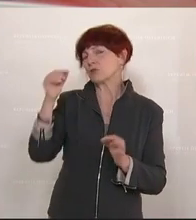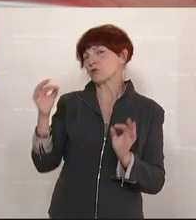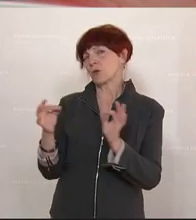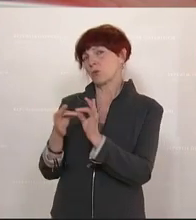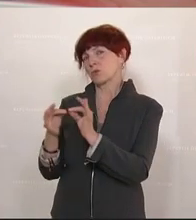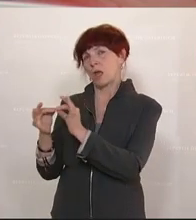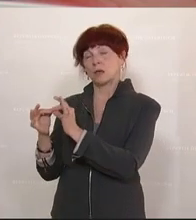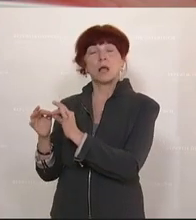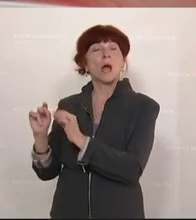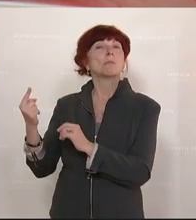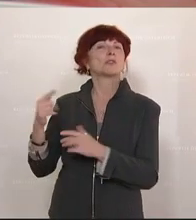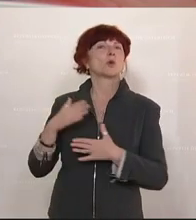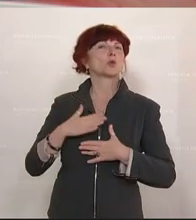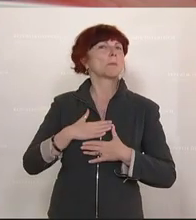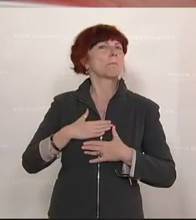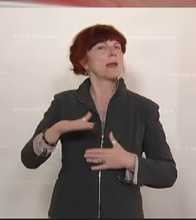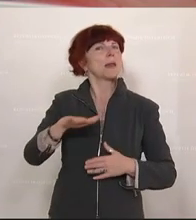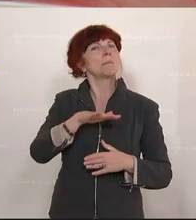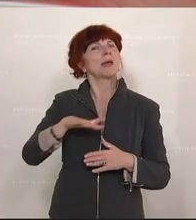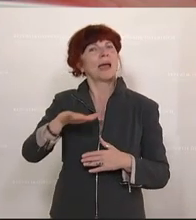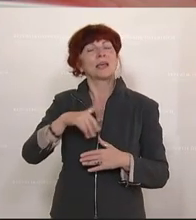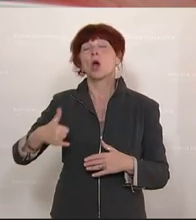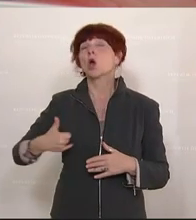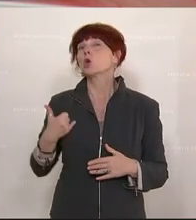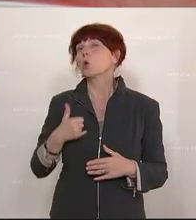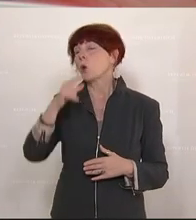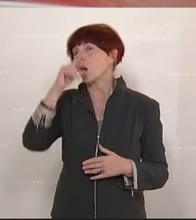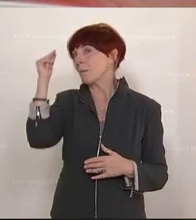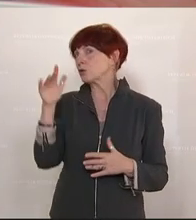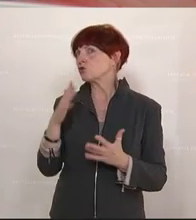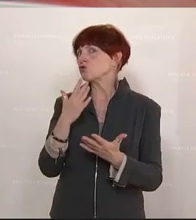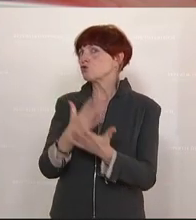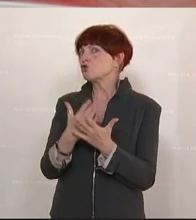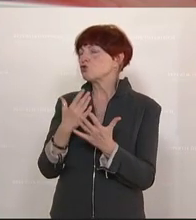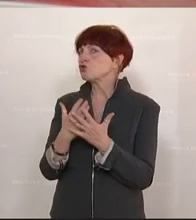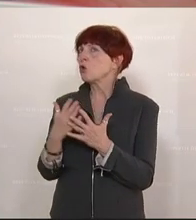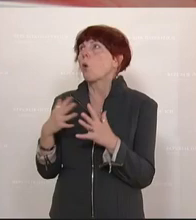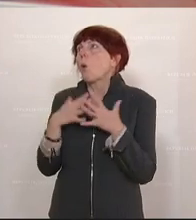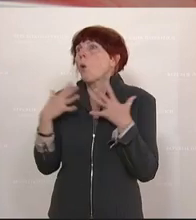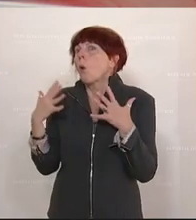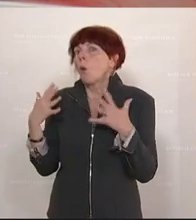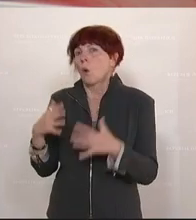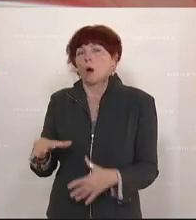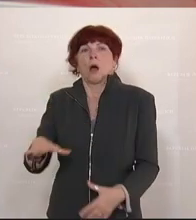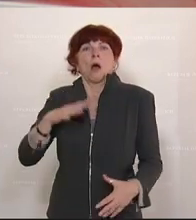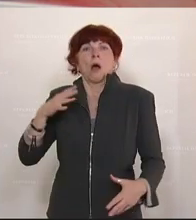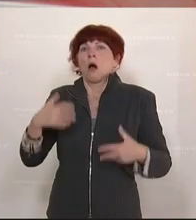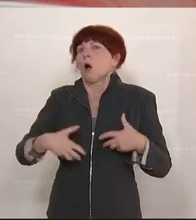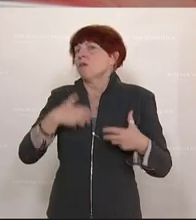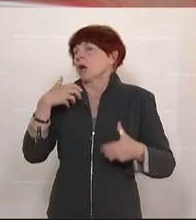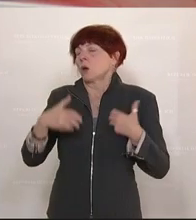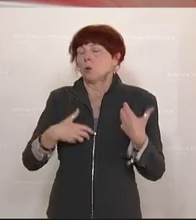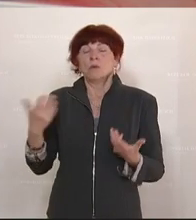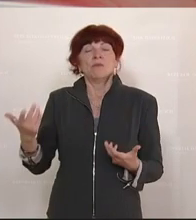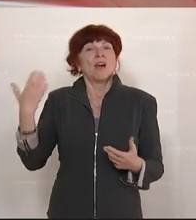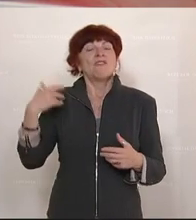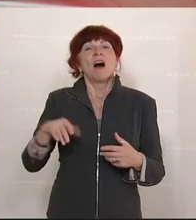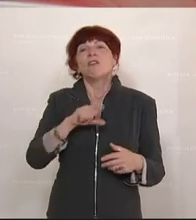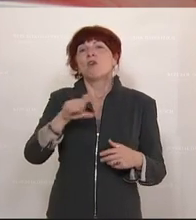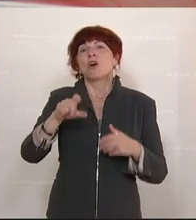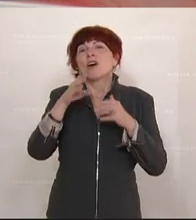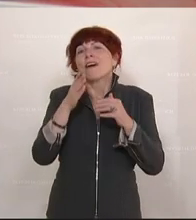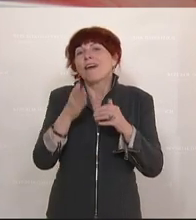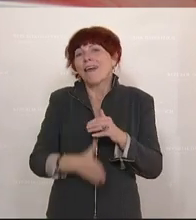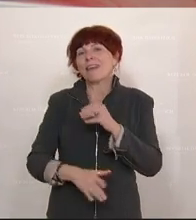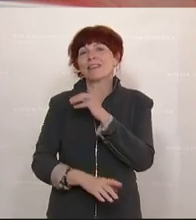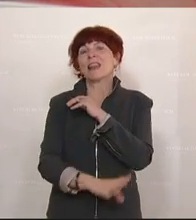Bereich, bei den jungen Menschen. Da ist enorm Feuer an. Ich habe erst am Wochenende mit einem Lehrling gesprochen, der darauf angewiesen